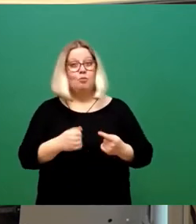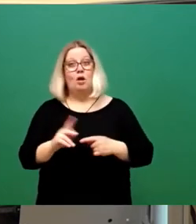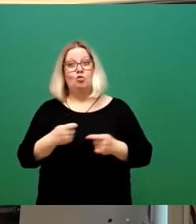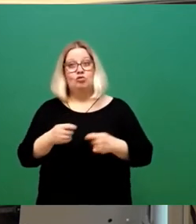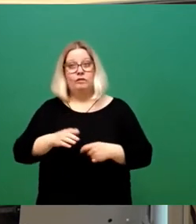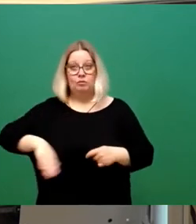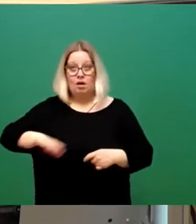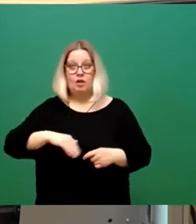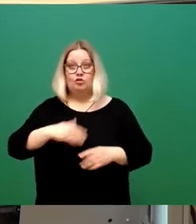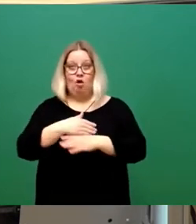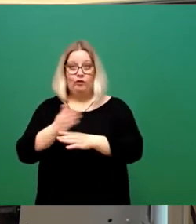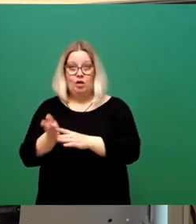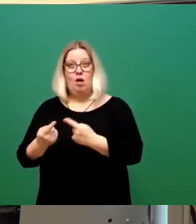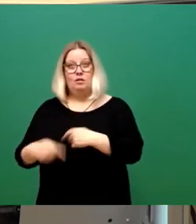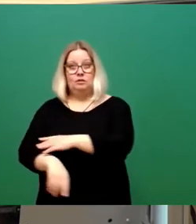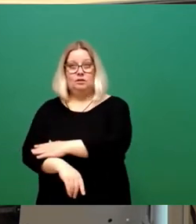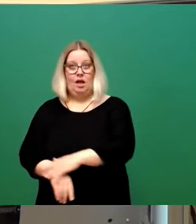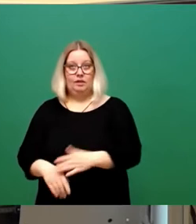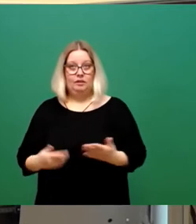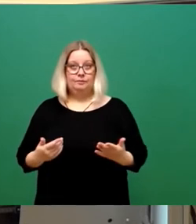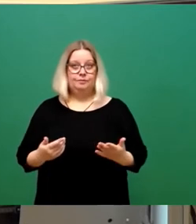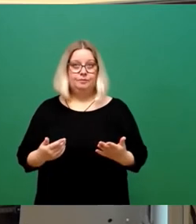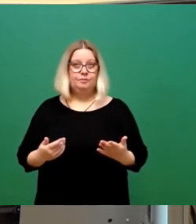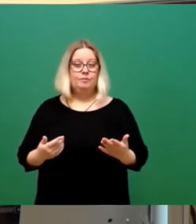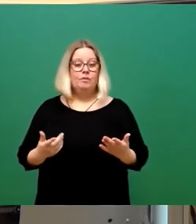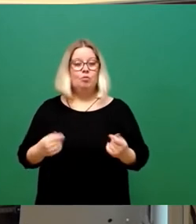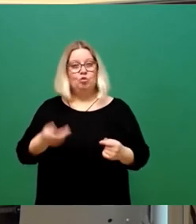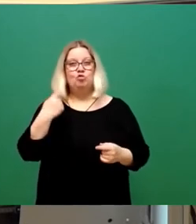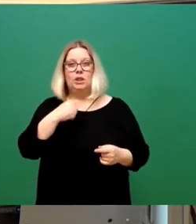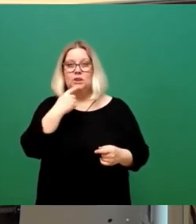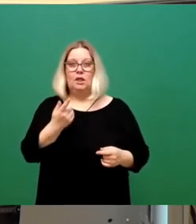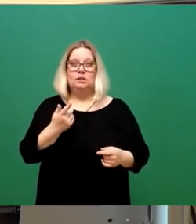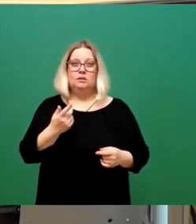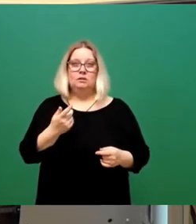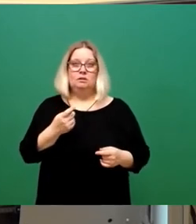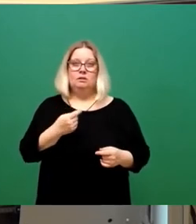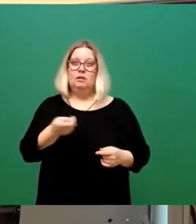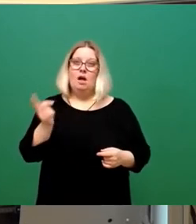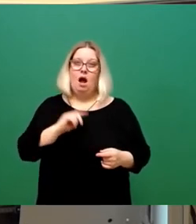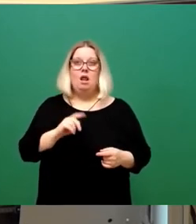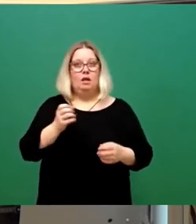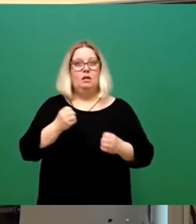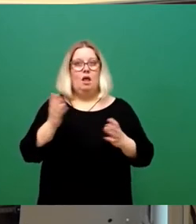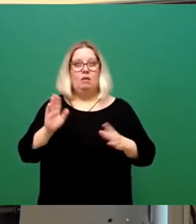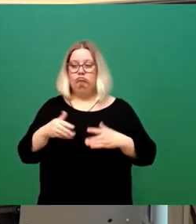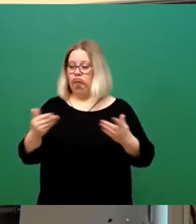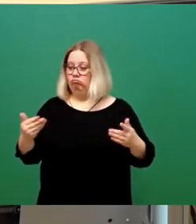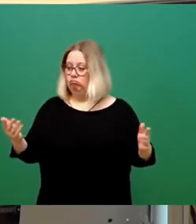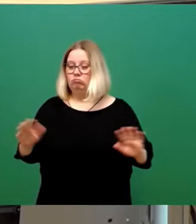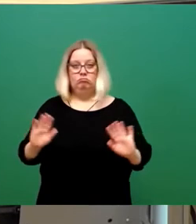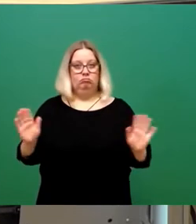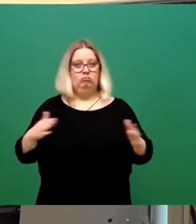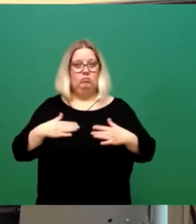Aufteilung war der andere Teil, da haben das meine Vorrednerin jetzt schon gesagt, alle deutlich abgegeben und wir hatten auch wirklich